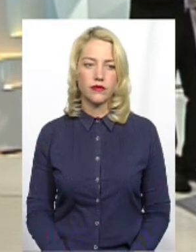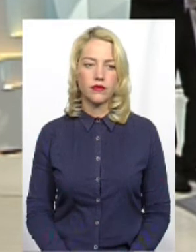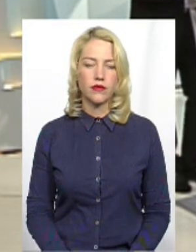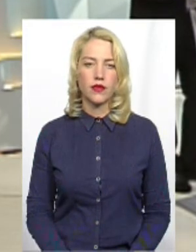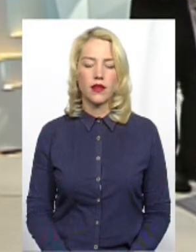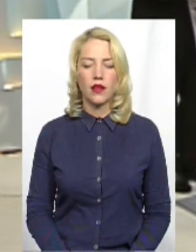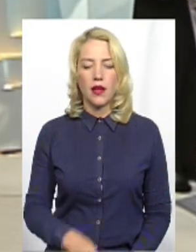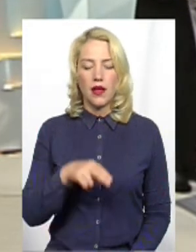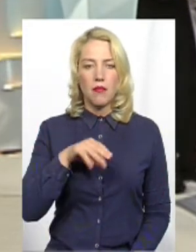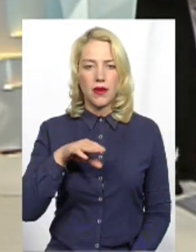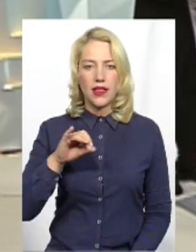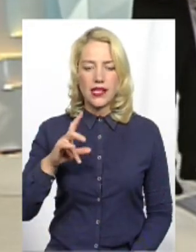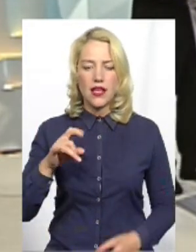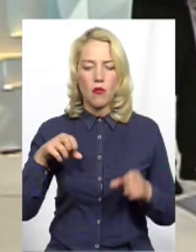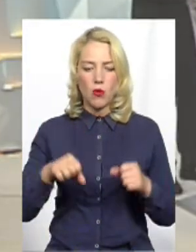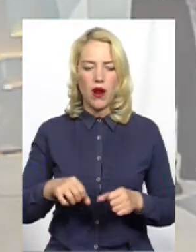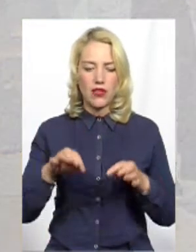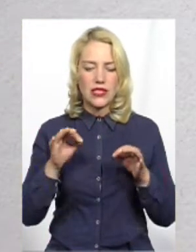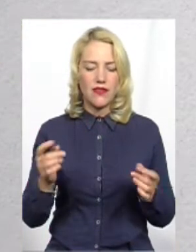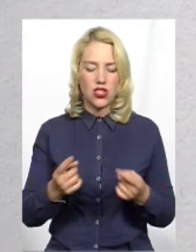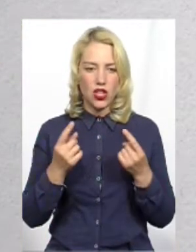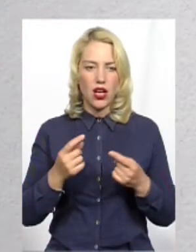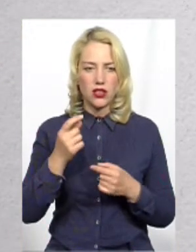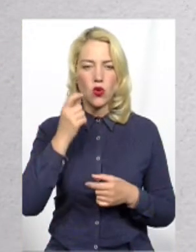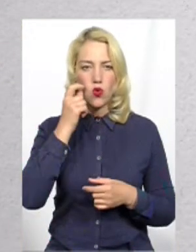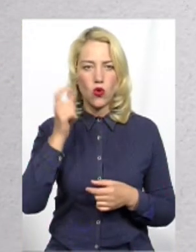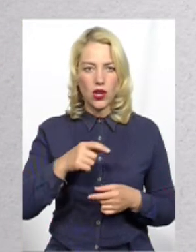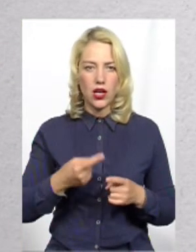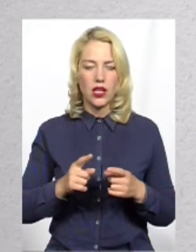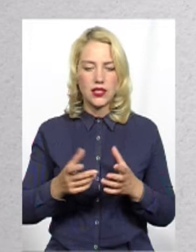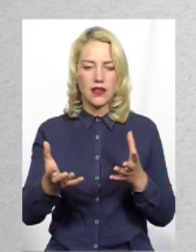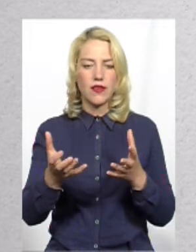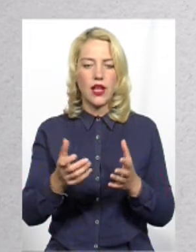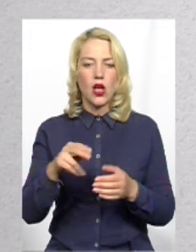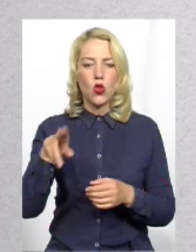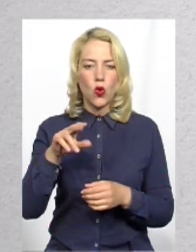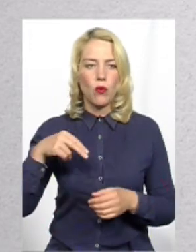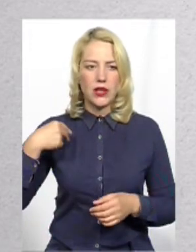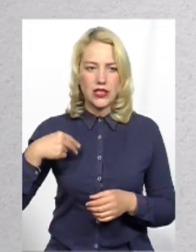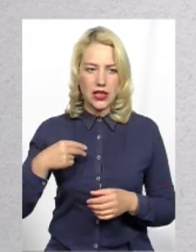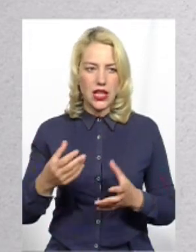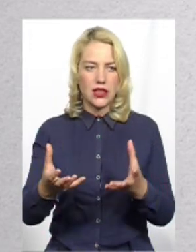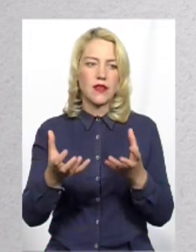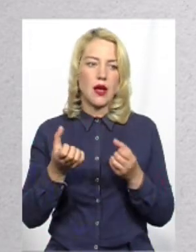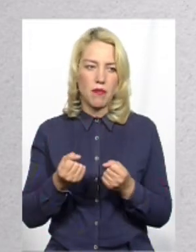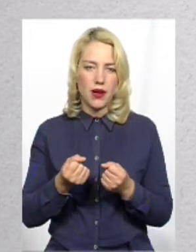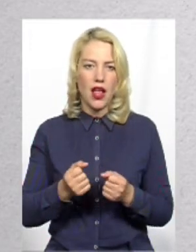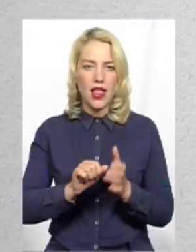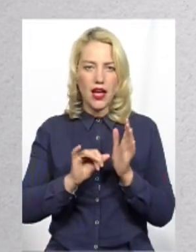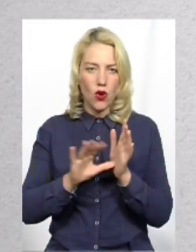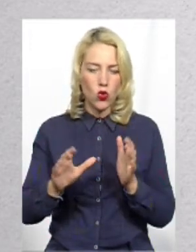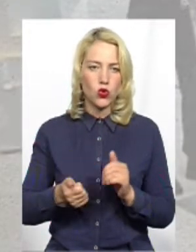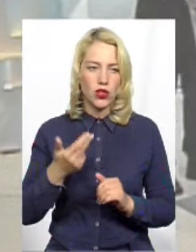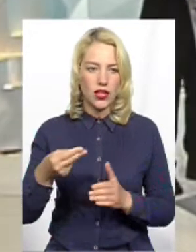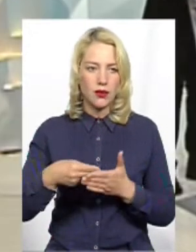Петиція про право звичайних українців володіти зброєю на сайті президента набрала рекордну кількість підписів. Чи дозріло наше суспільство